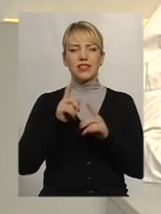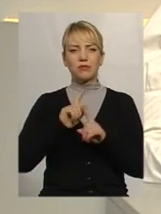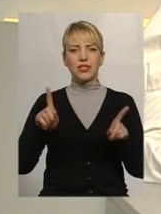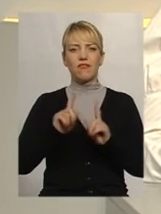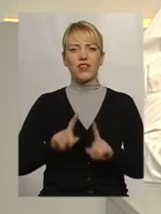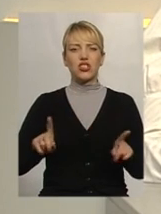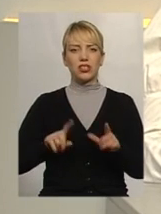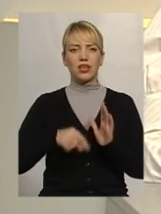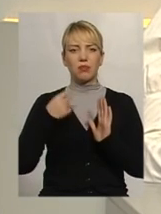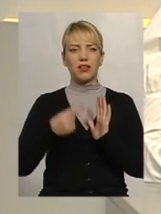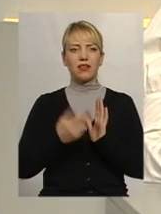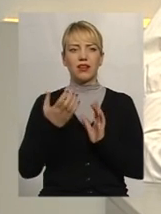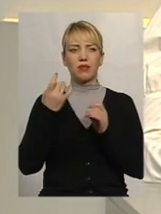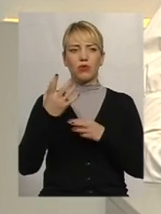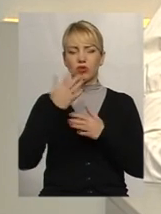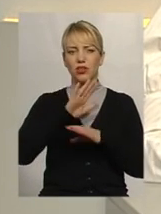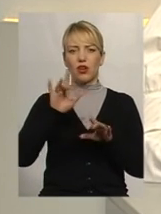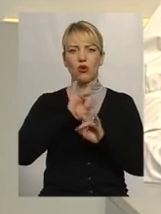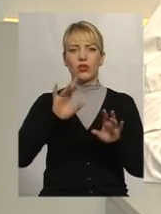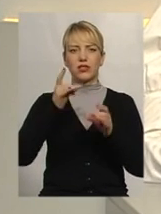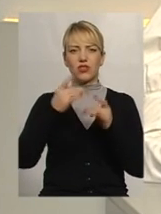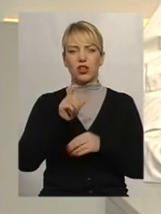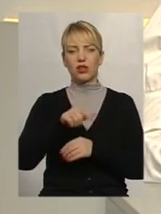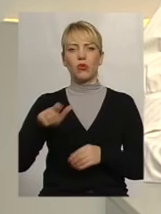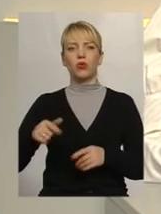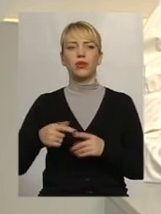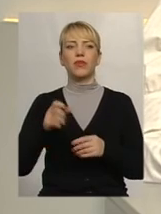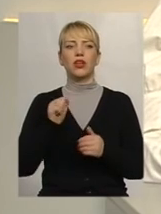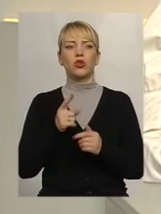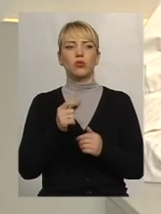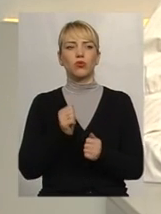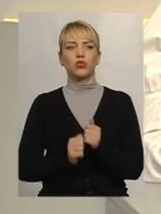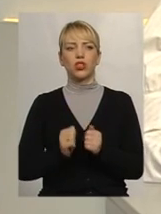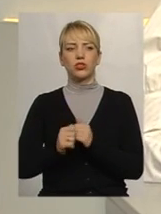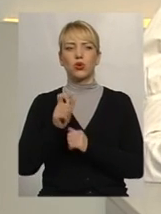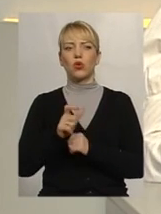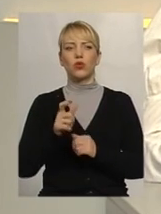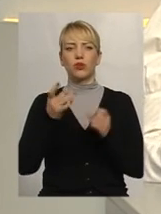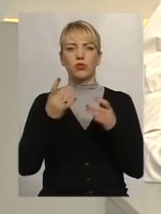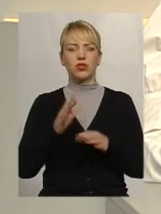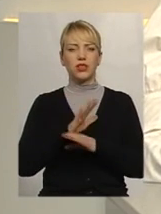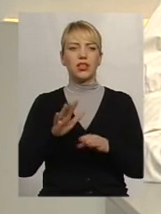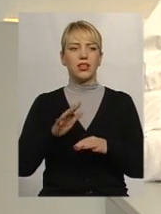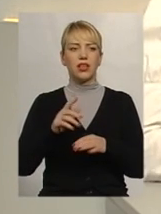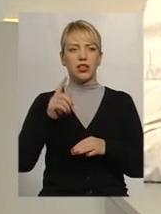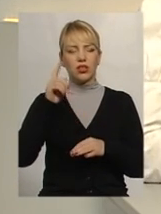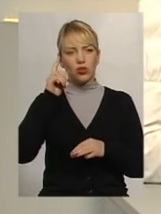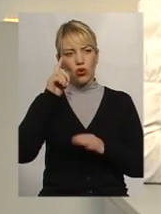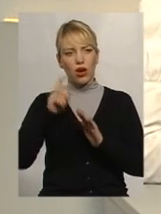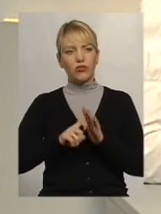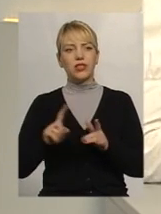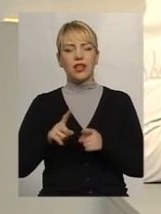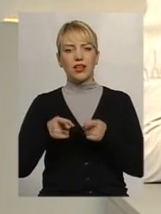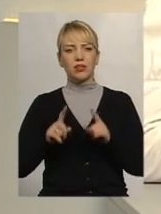які, мабуть, не розголошуються просто звичайним людям. Тому досить часто прості люди навіть не здогадуються, яка насправді надається допомога.